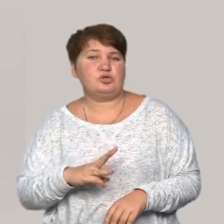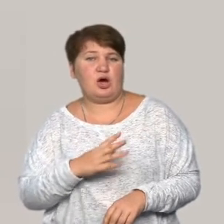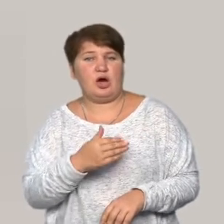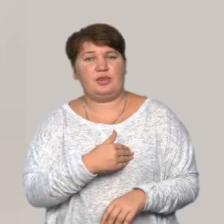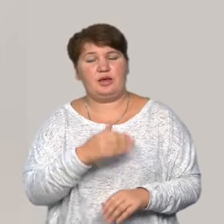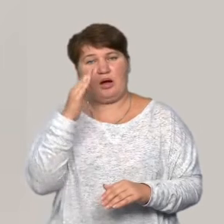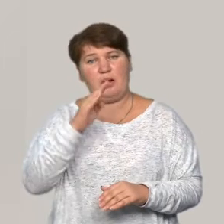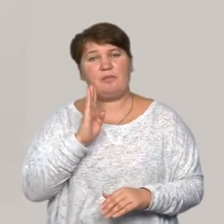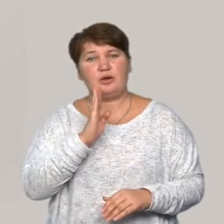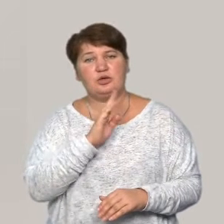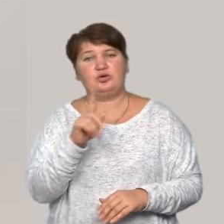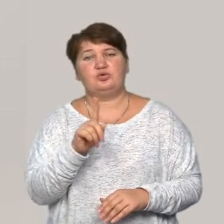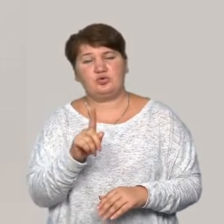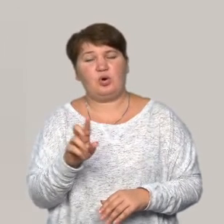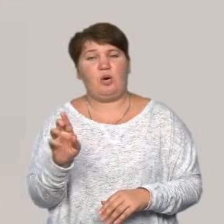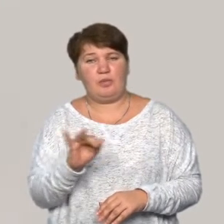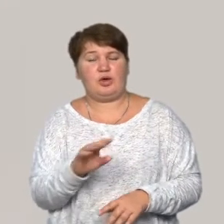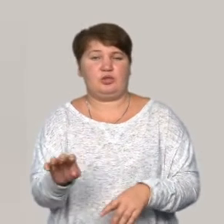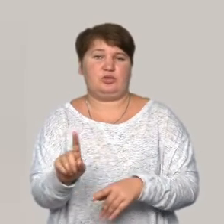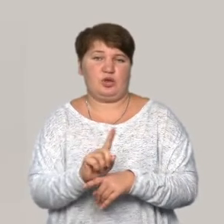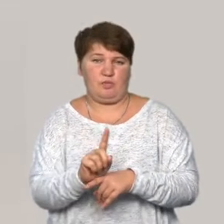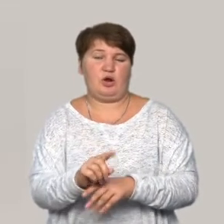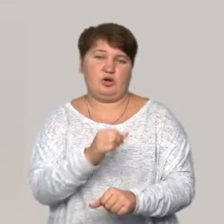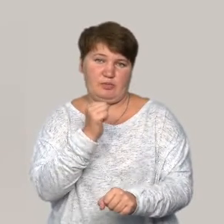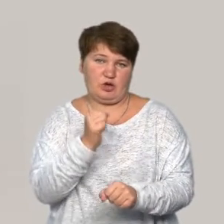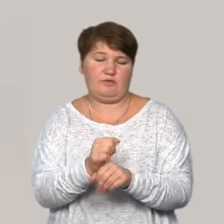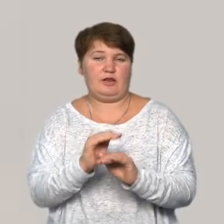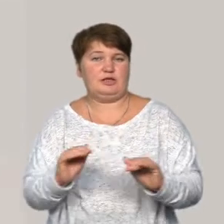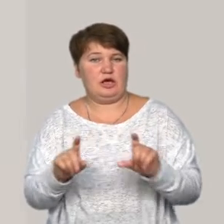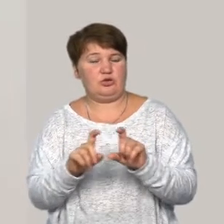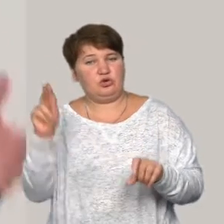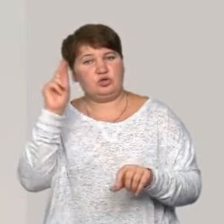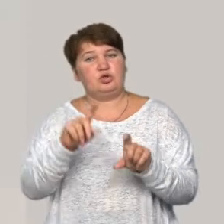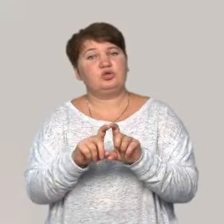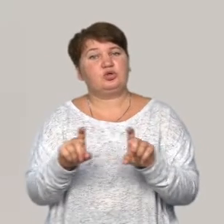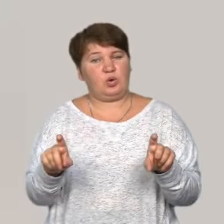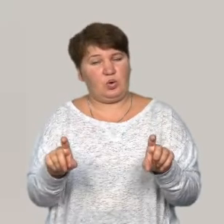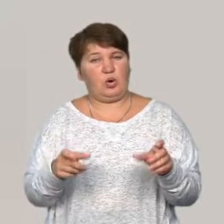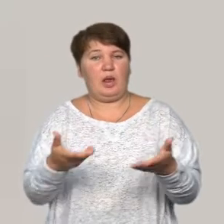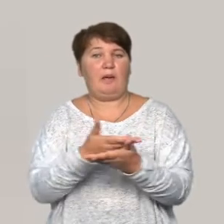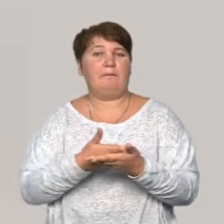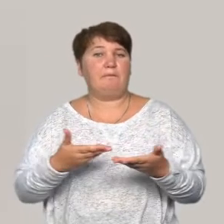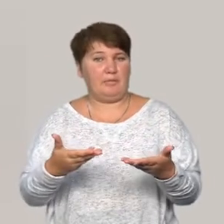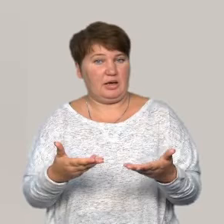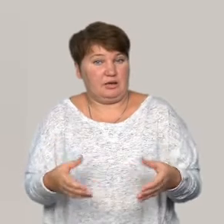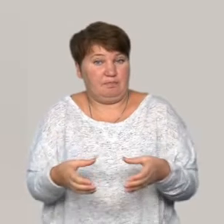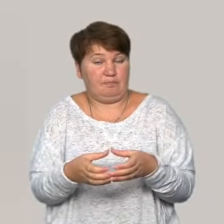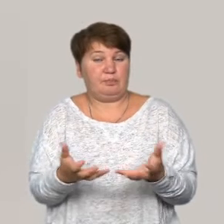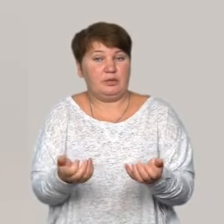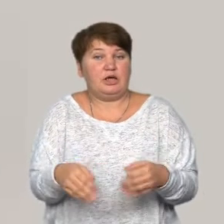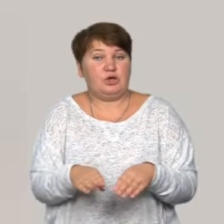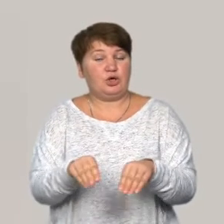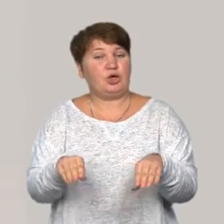про те, щоб повноцінно запрацювали і дитячі садочки, школи. Ми прийняли таке рішення. Рішення